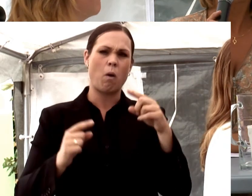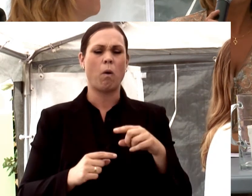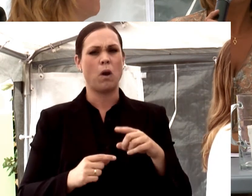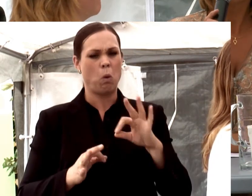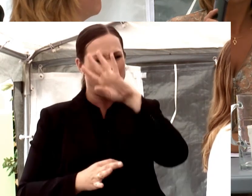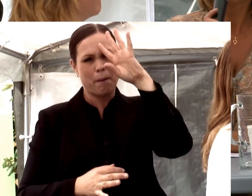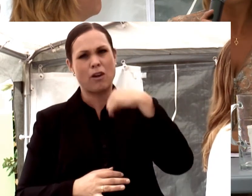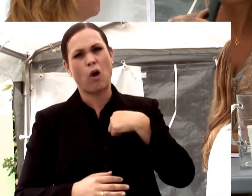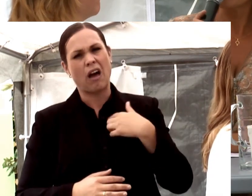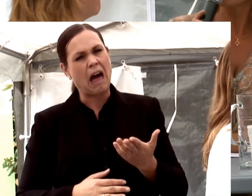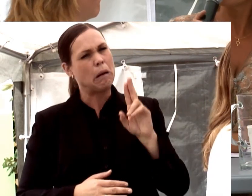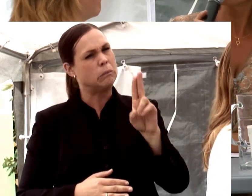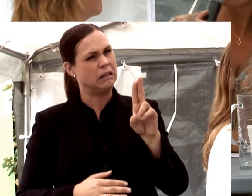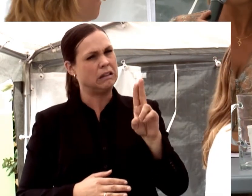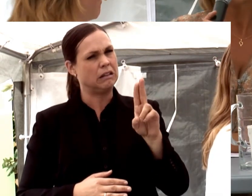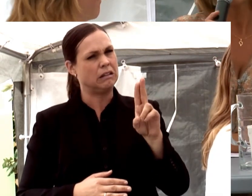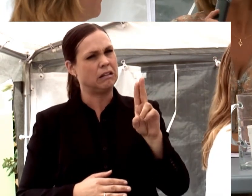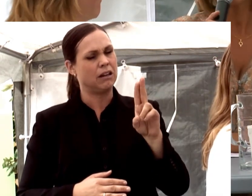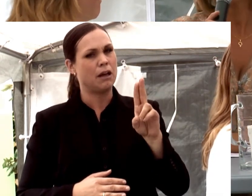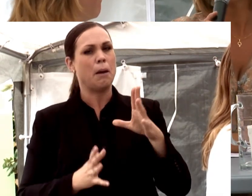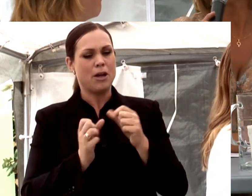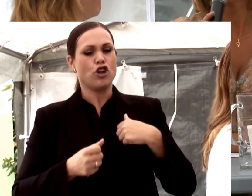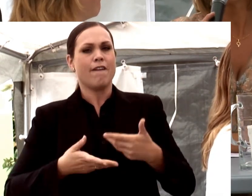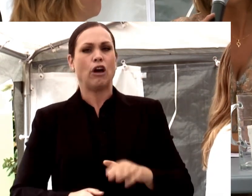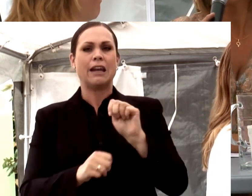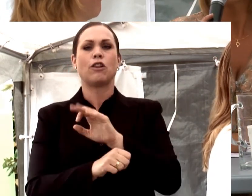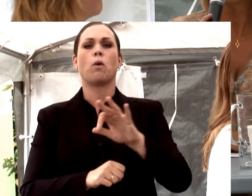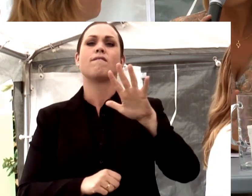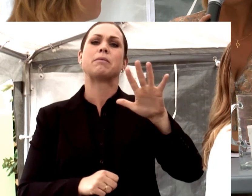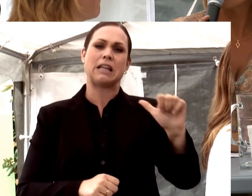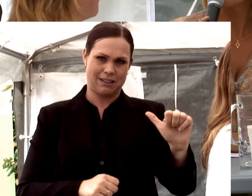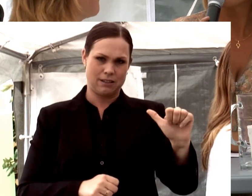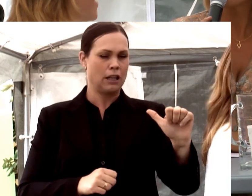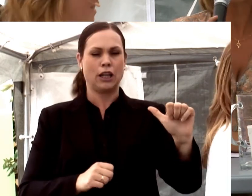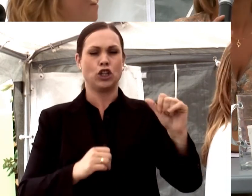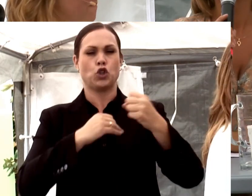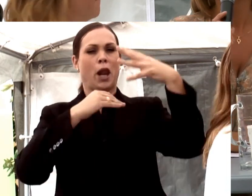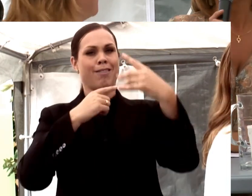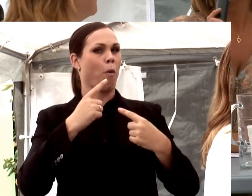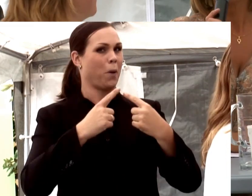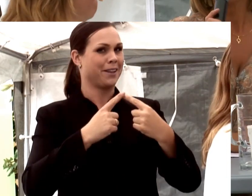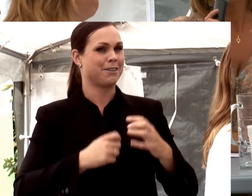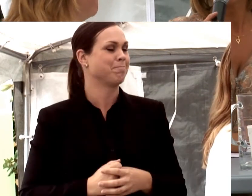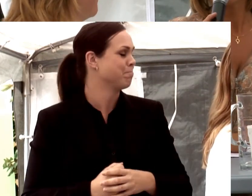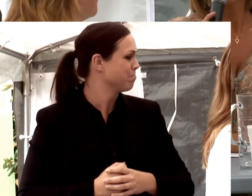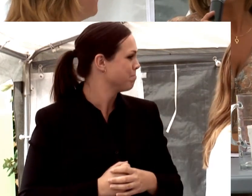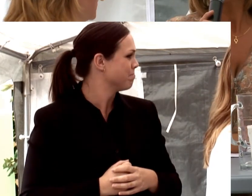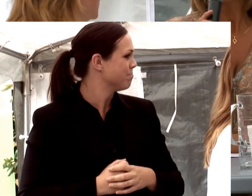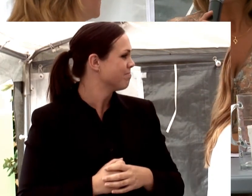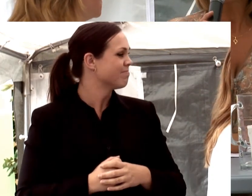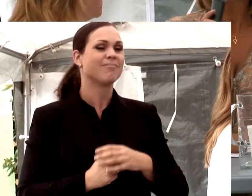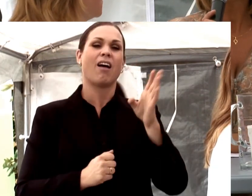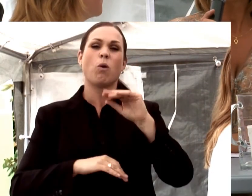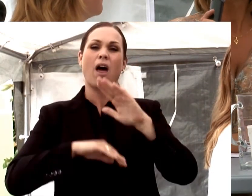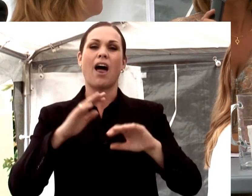stor roll hur gammal jag egentligen är. Men ja, jag är född 1956. Det gyllene året. Ja. Och